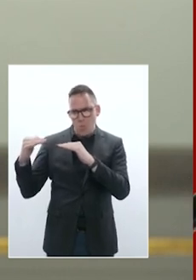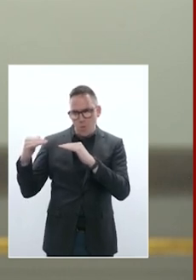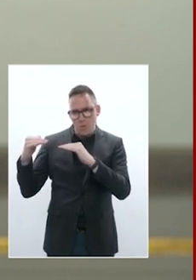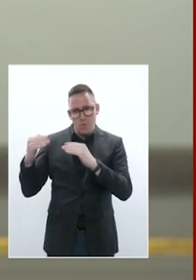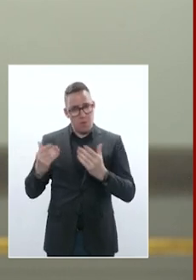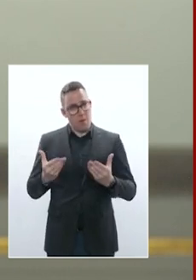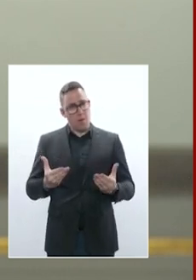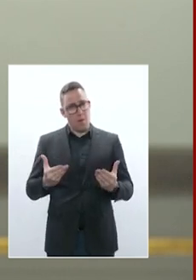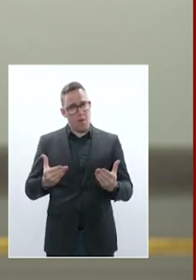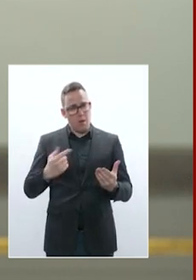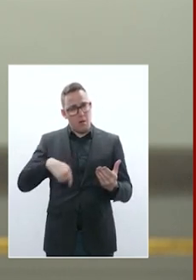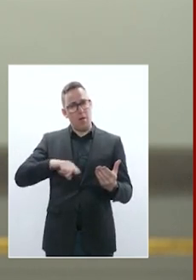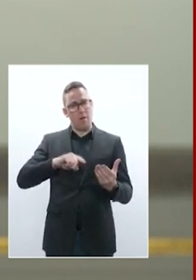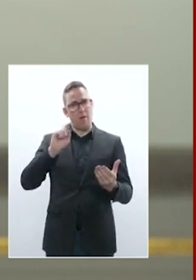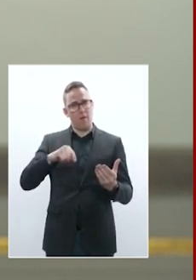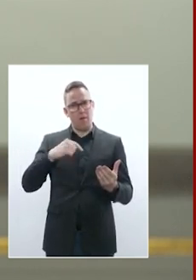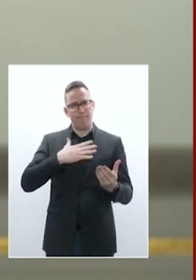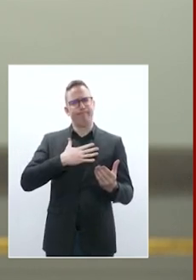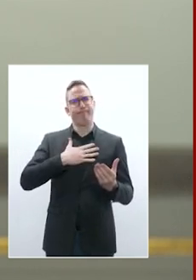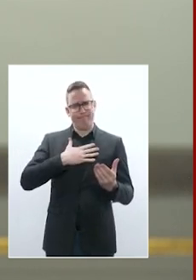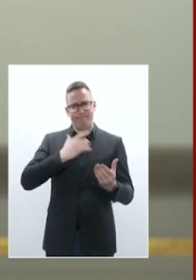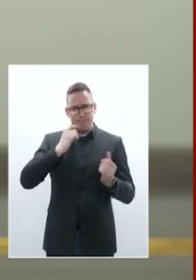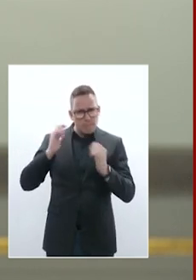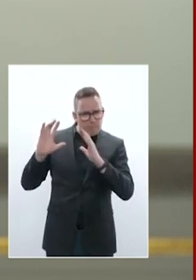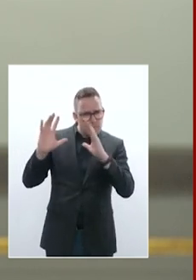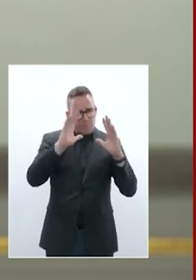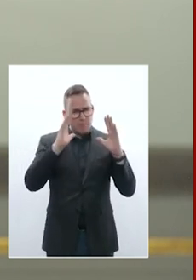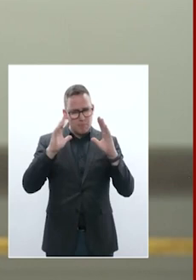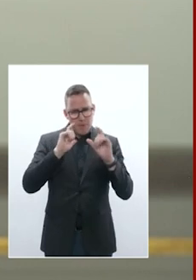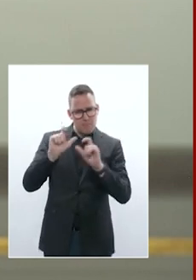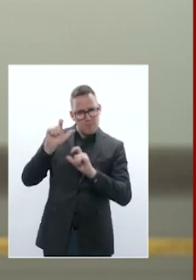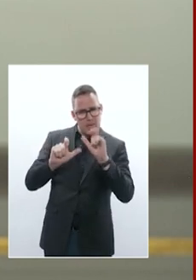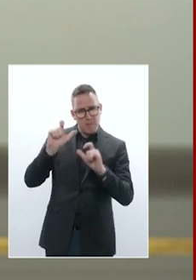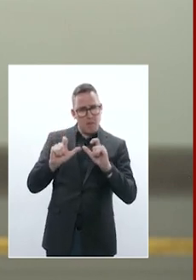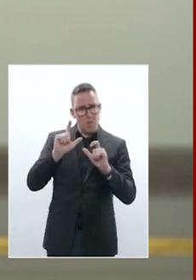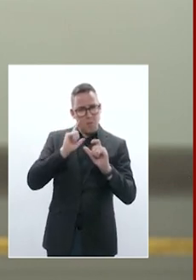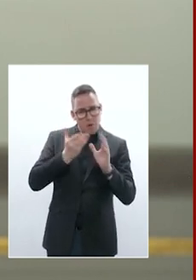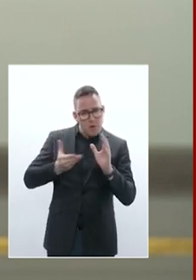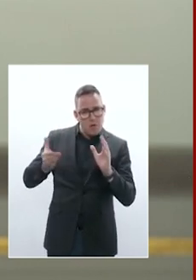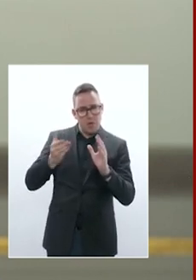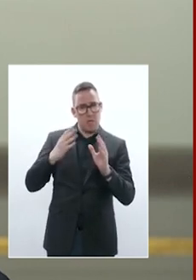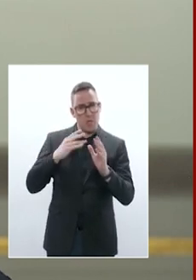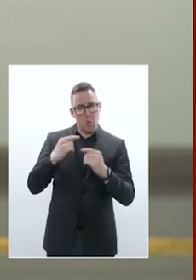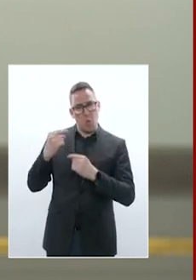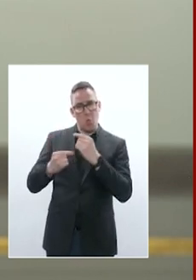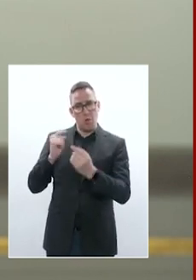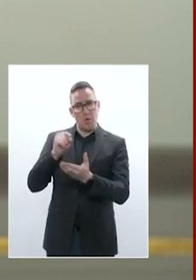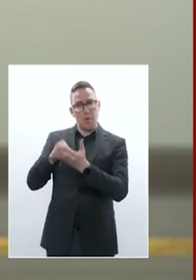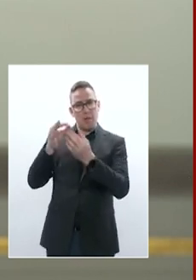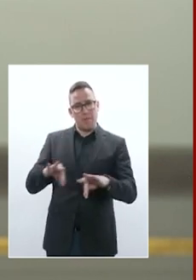de nos collègues puisque se joue en ce moment le vote au Parlement de Hongrie qui va permettre à la Suède, et j'en